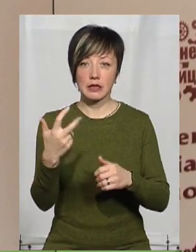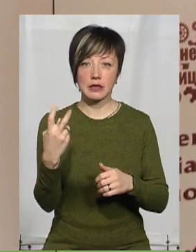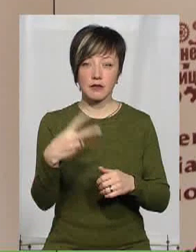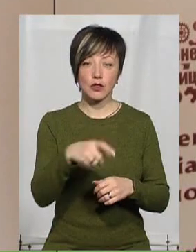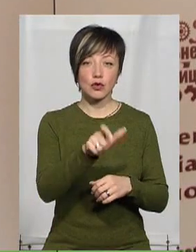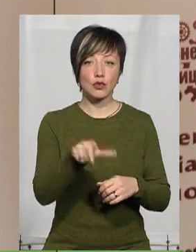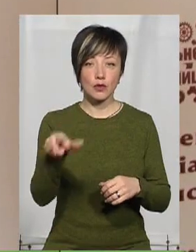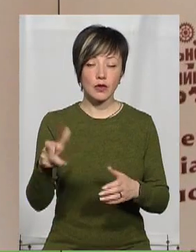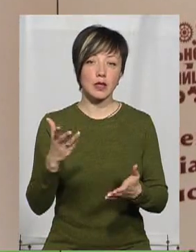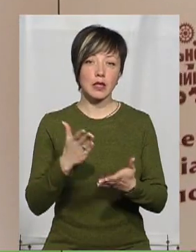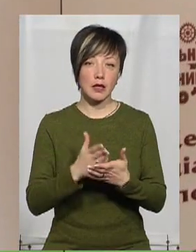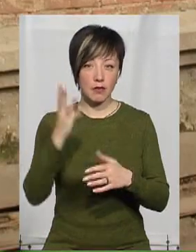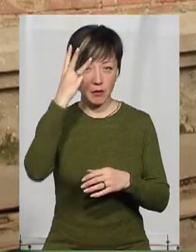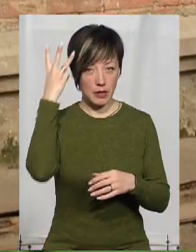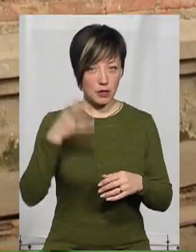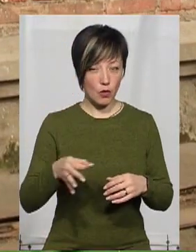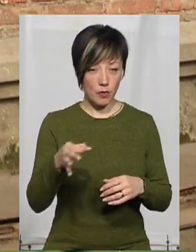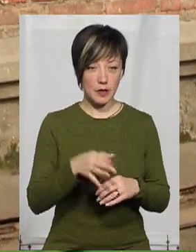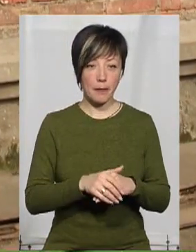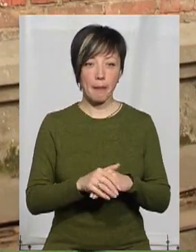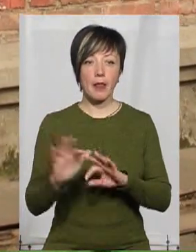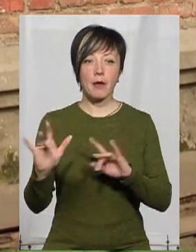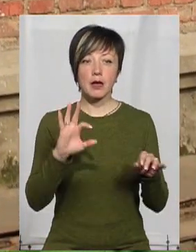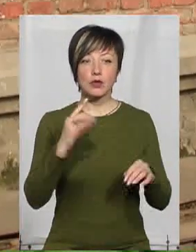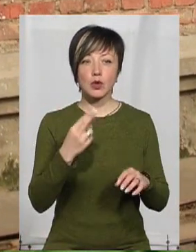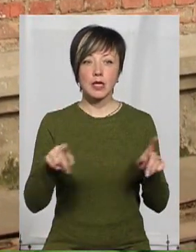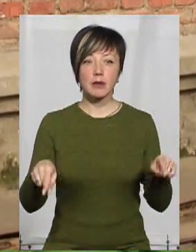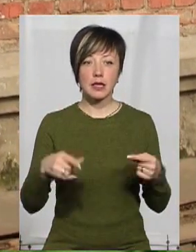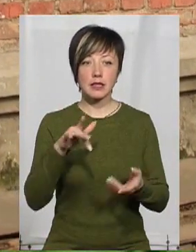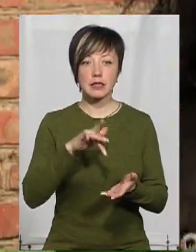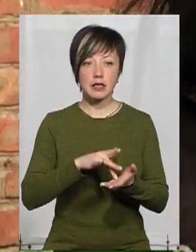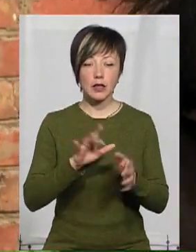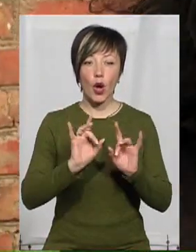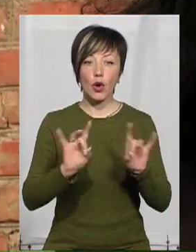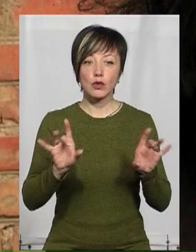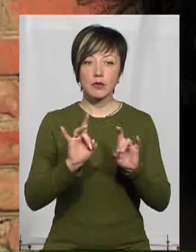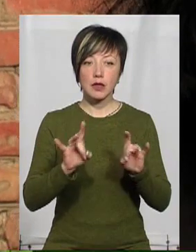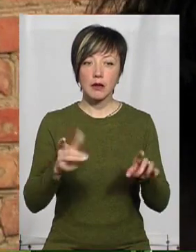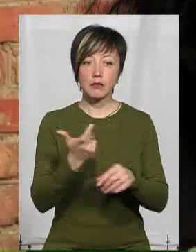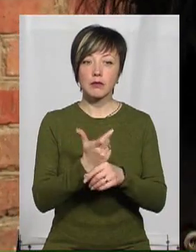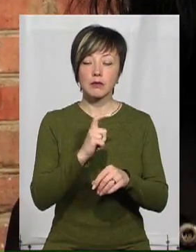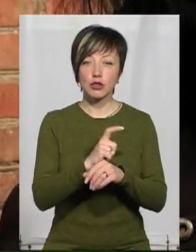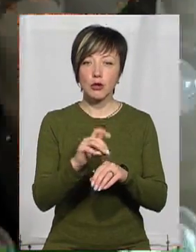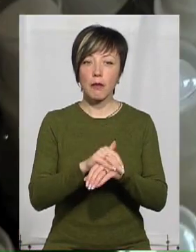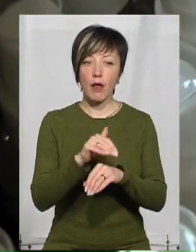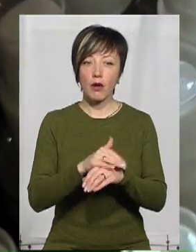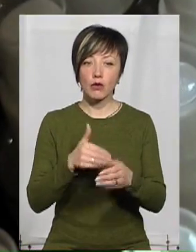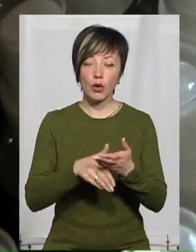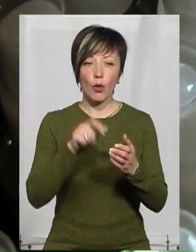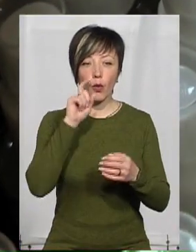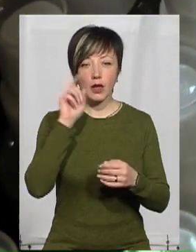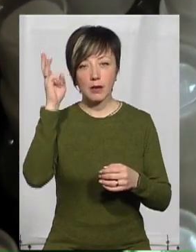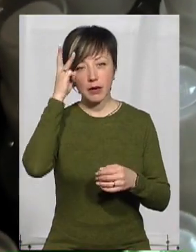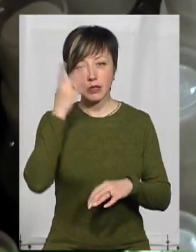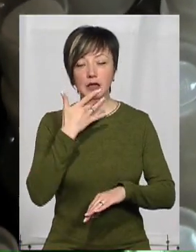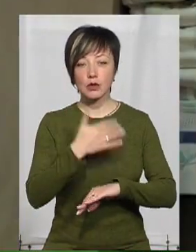чоловік, які є в Хмельницькій області. Менеджер соціальної реабілітації центру Алла Клопотюк розповідає, усе більше благодійників українських, хмельницьких та